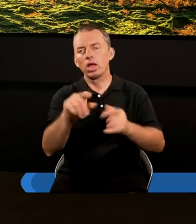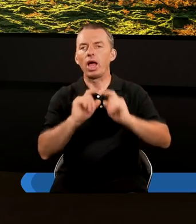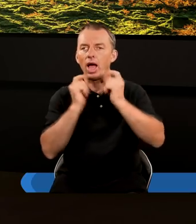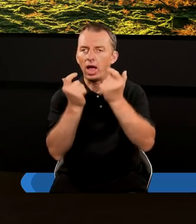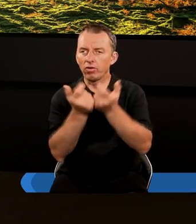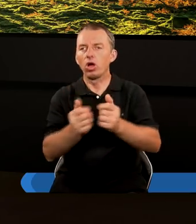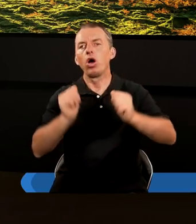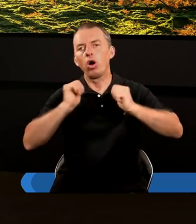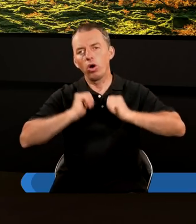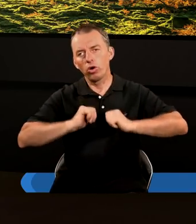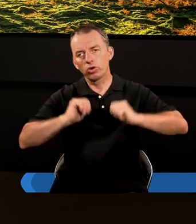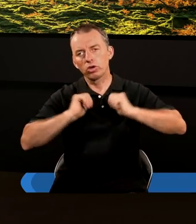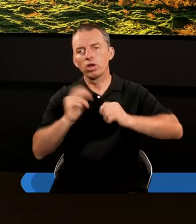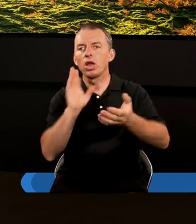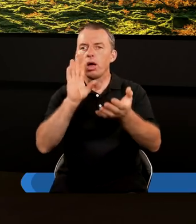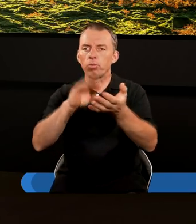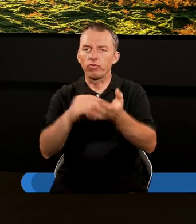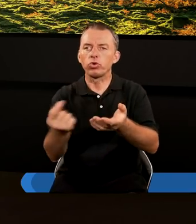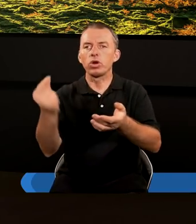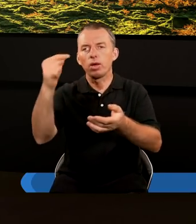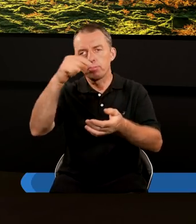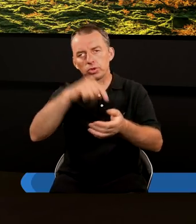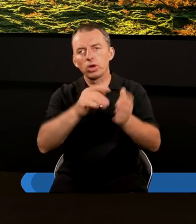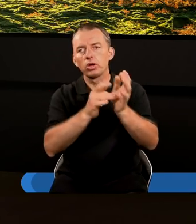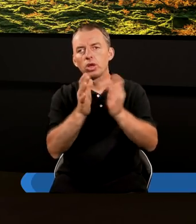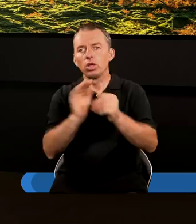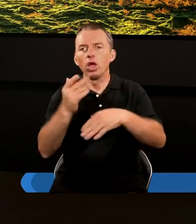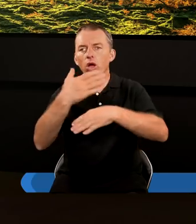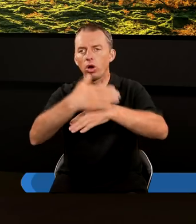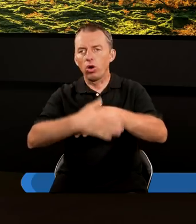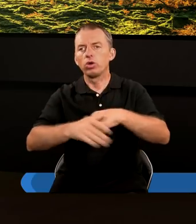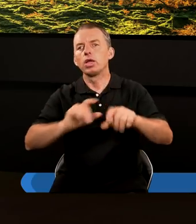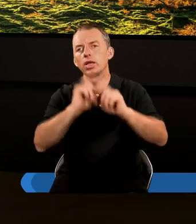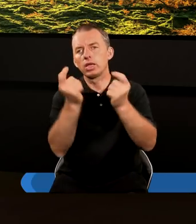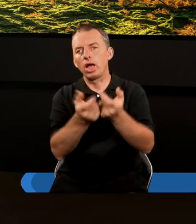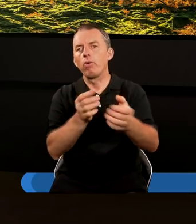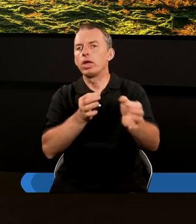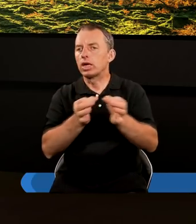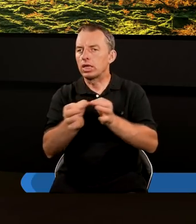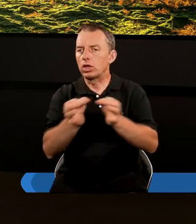adwentyści, oczekiwanie na powtórne przyjście Chrystusa to jest koniec tej całej historii.